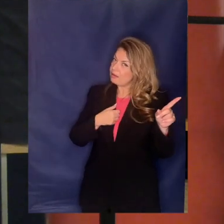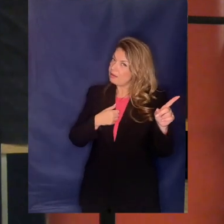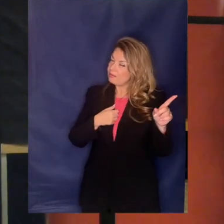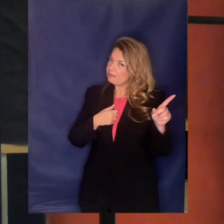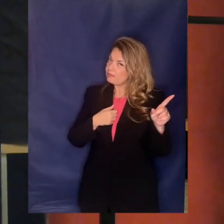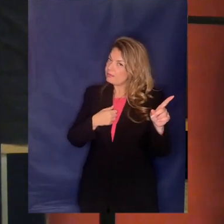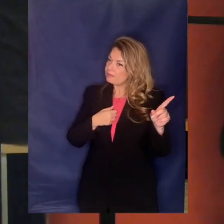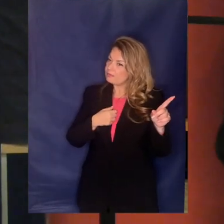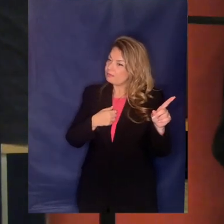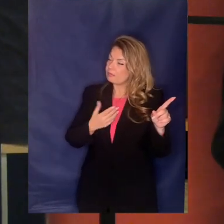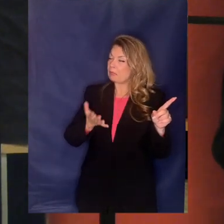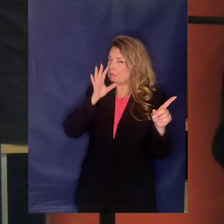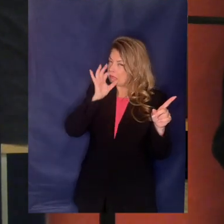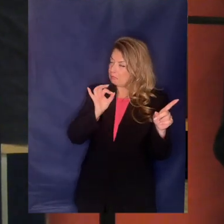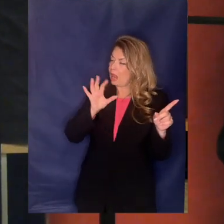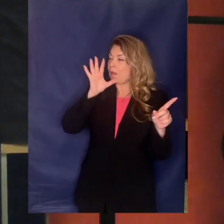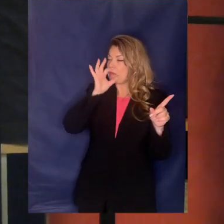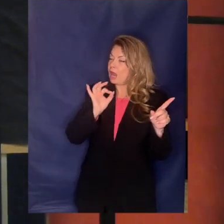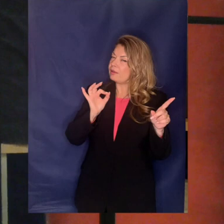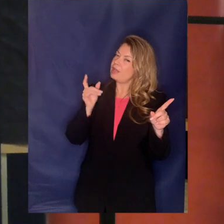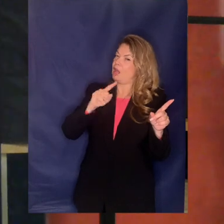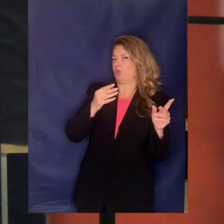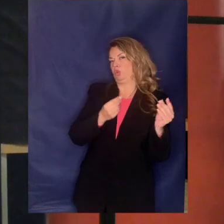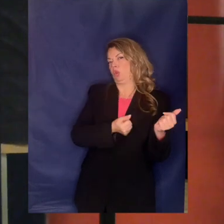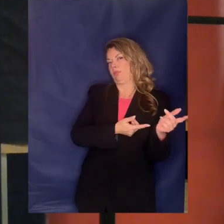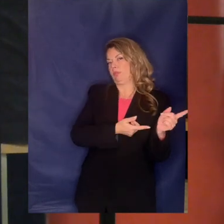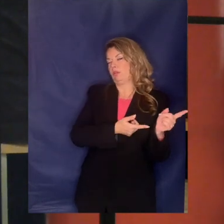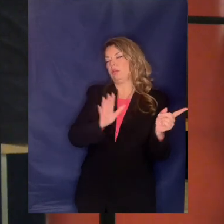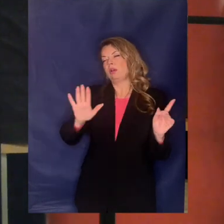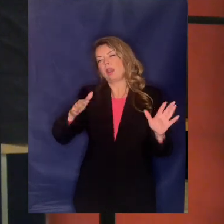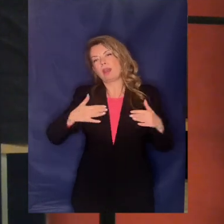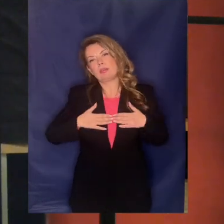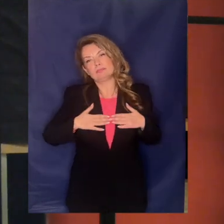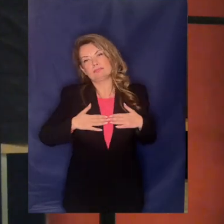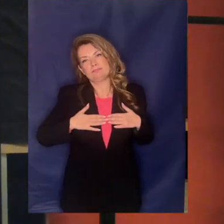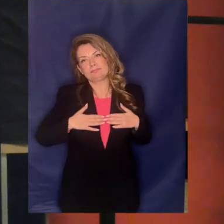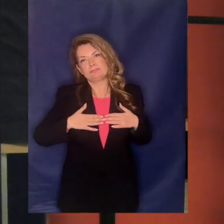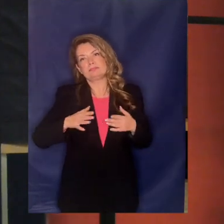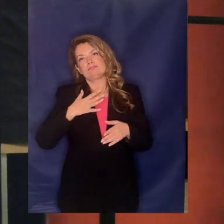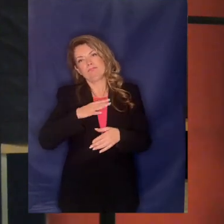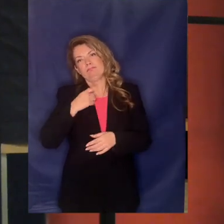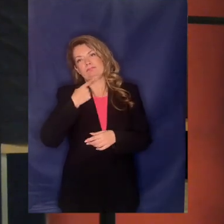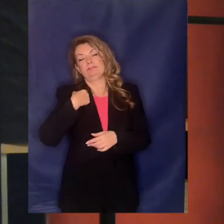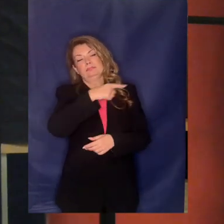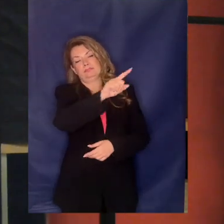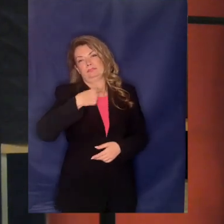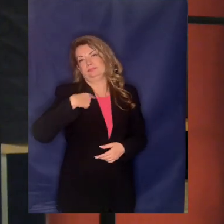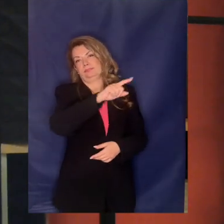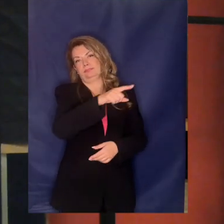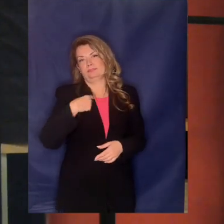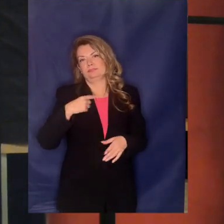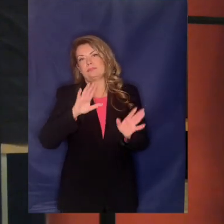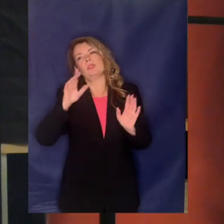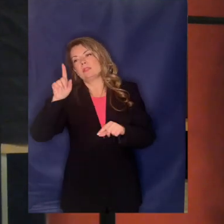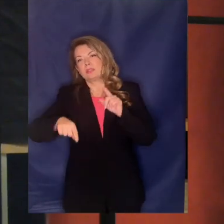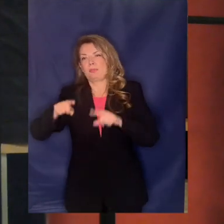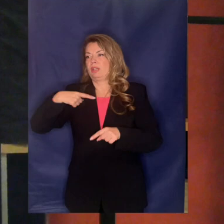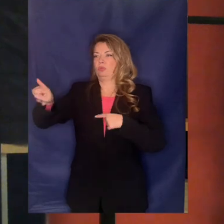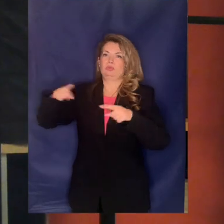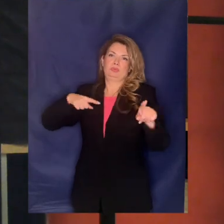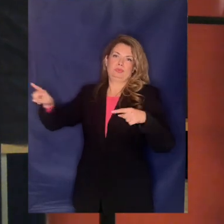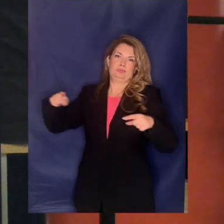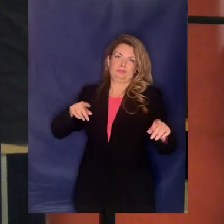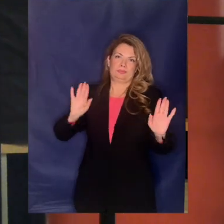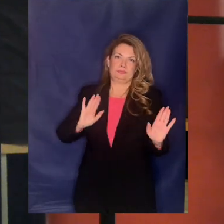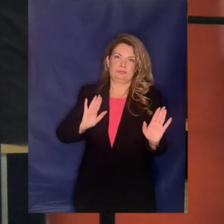θα είχε πράξει αλλιώς αλλά δεν θα μου επιτρέψετε να διαφοροποιηθούμε πολύ αγαπημένους μου συντρόφους και συντρόφισες